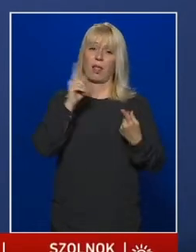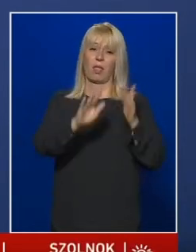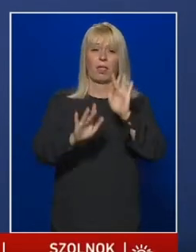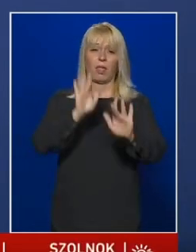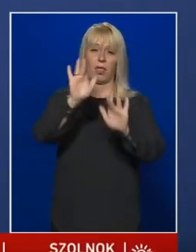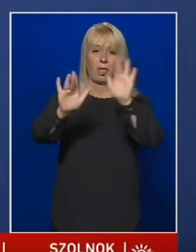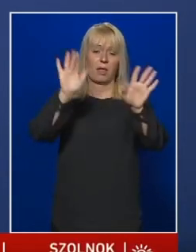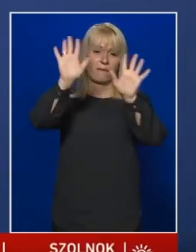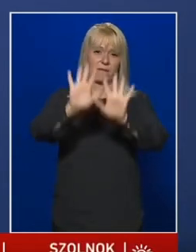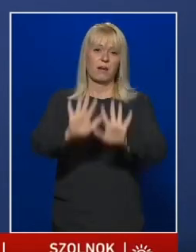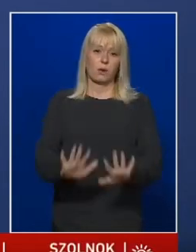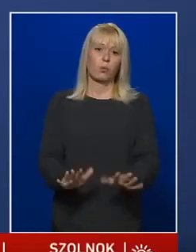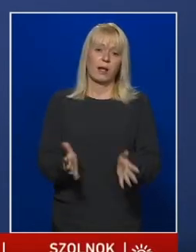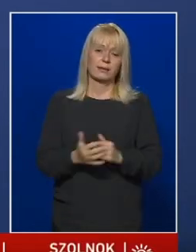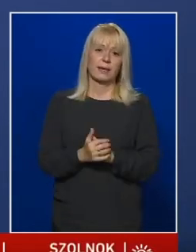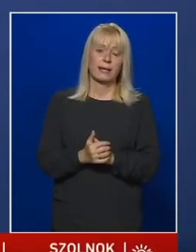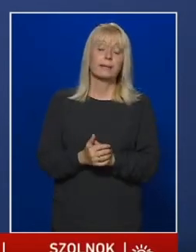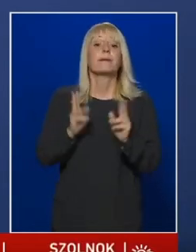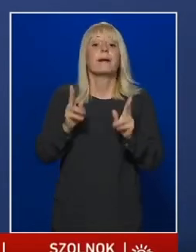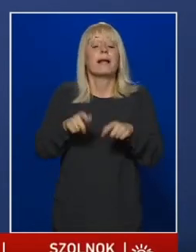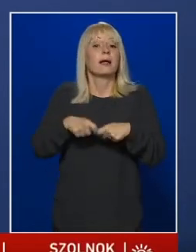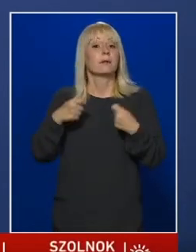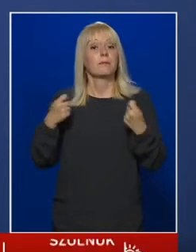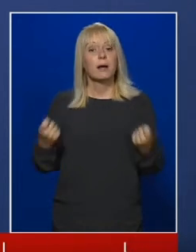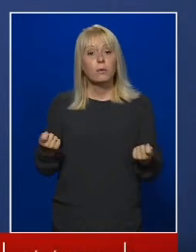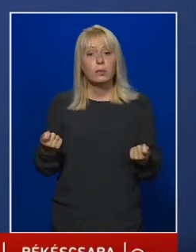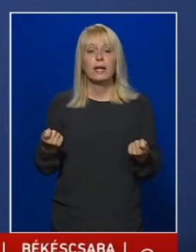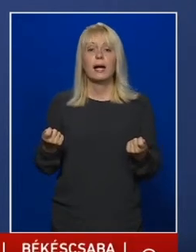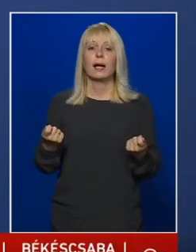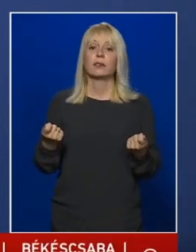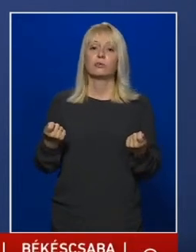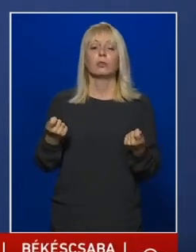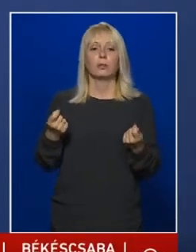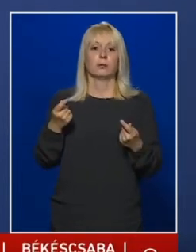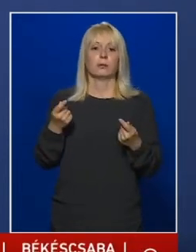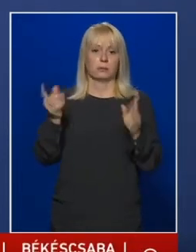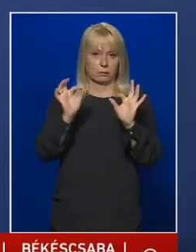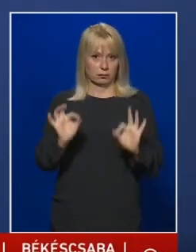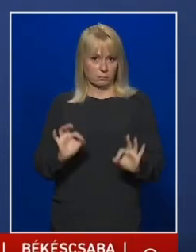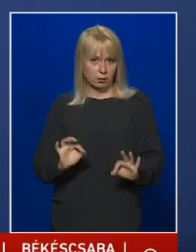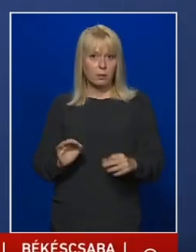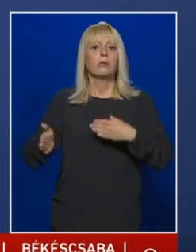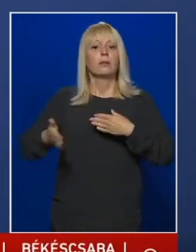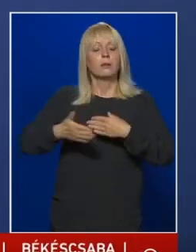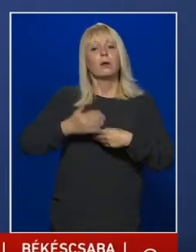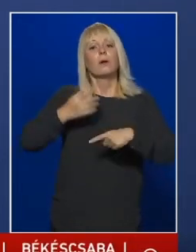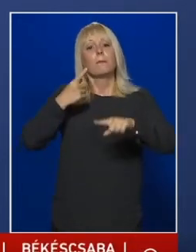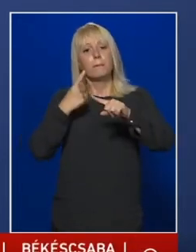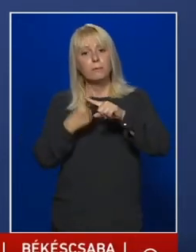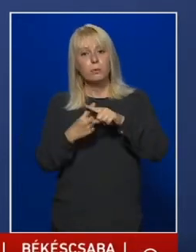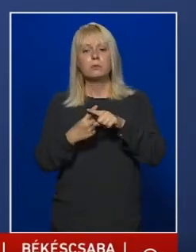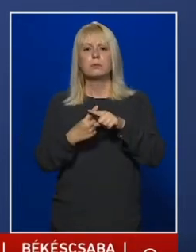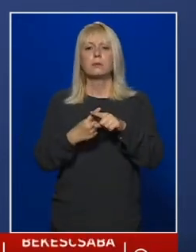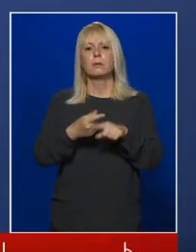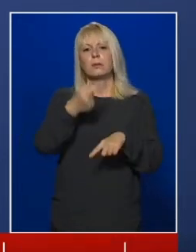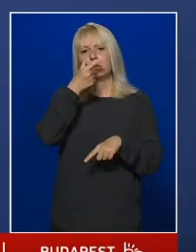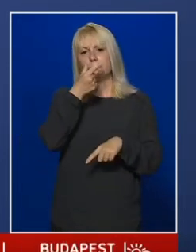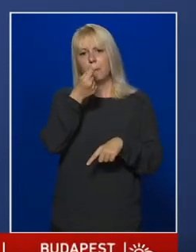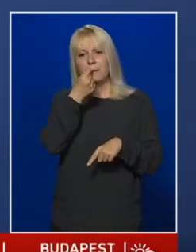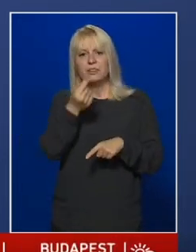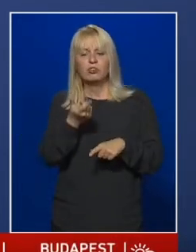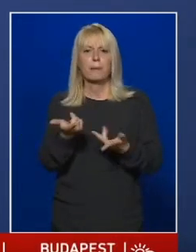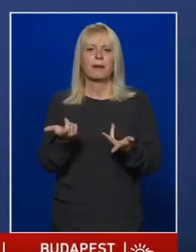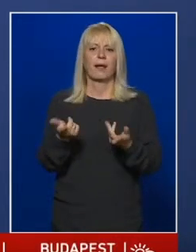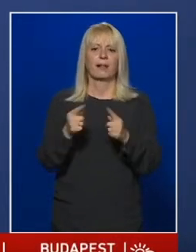felületeket. Megoldás lehet az is, hogy mindezeken túl esetleg egy papírzsebkendővel, vagy